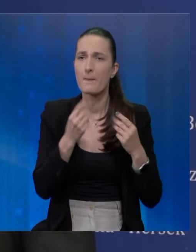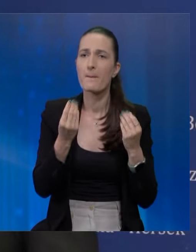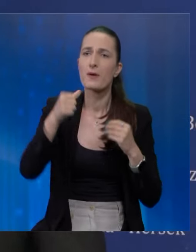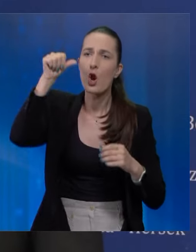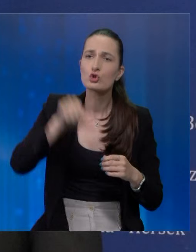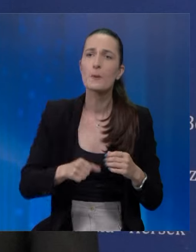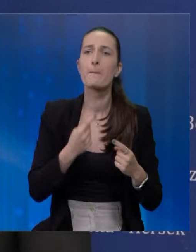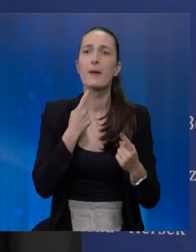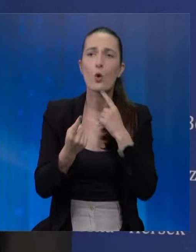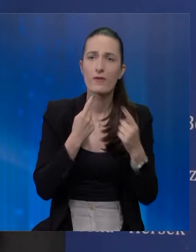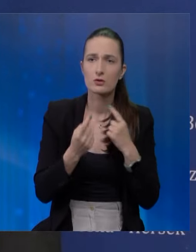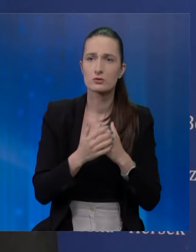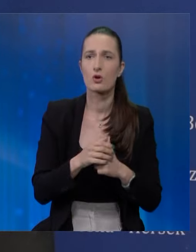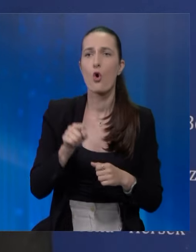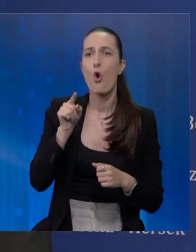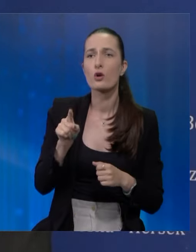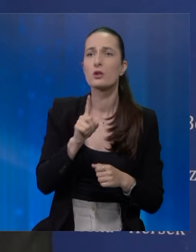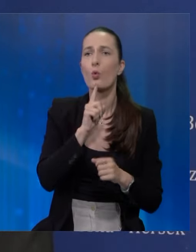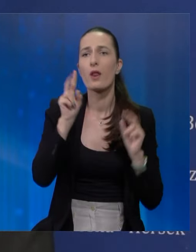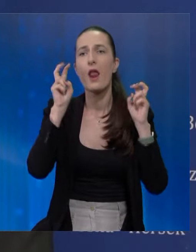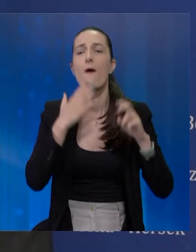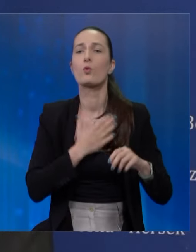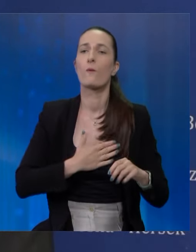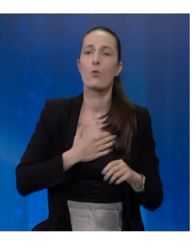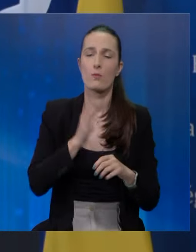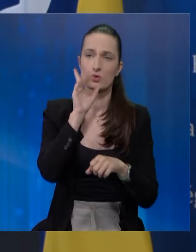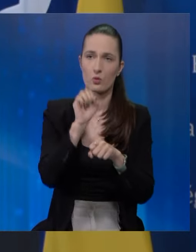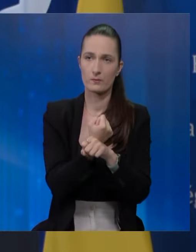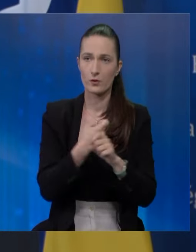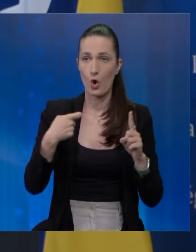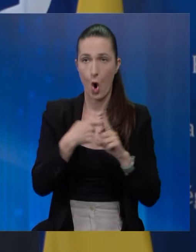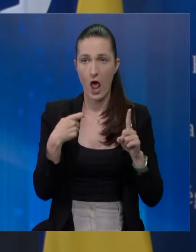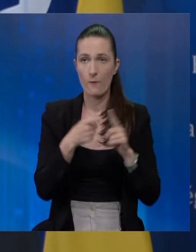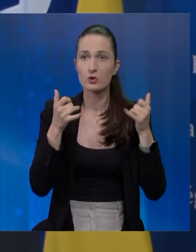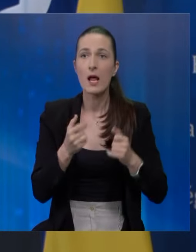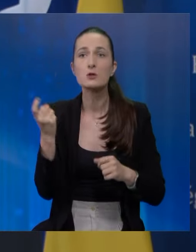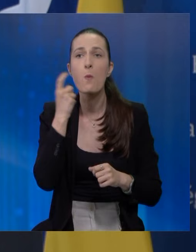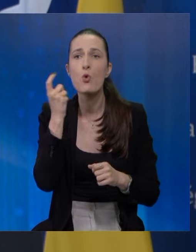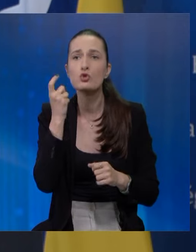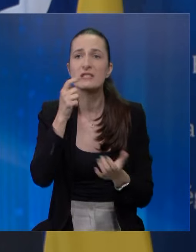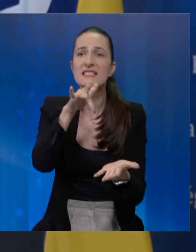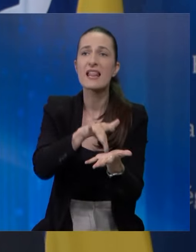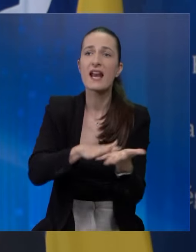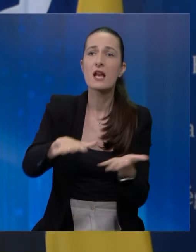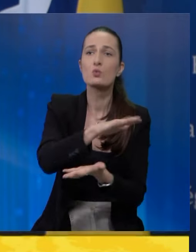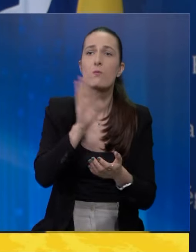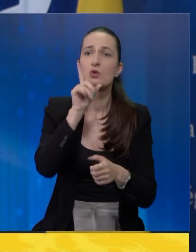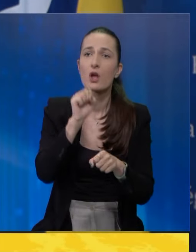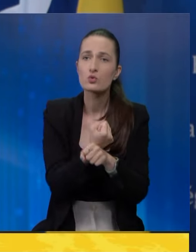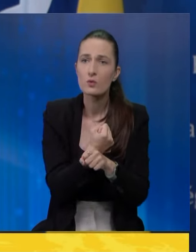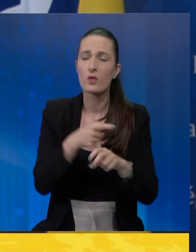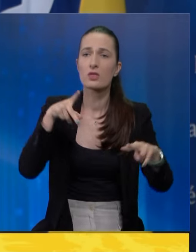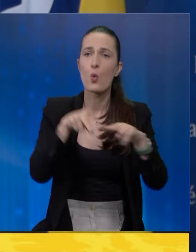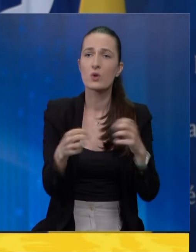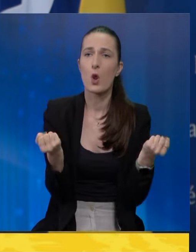pregovarača od strane onih koji kažu da vole Bosnu i Hercegovini. Gospodin Konaković je danas pokušao da centralizuje